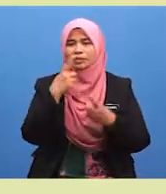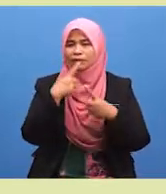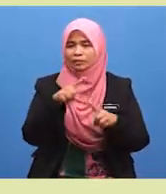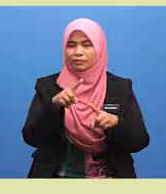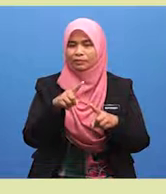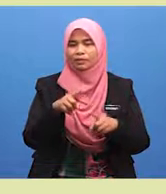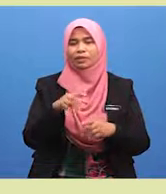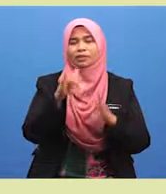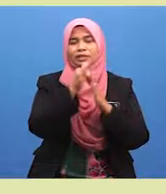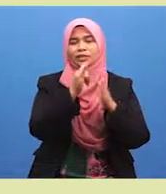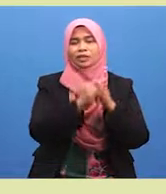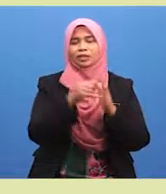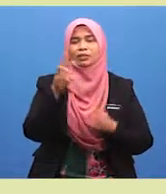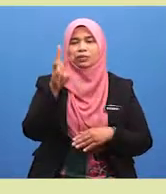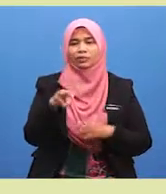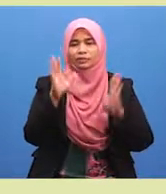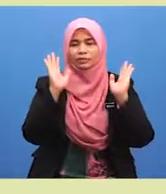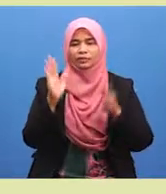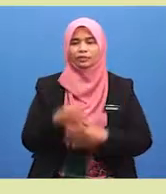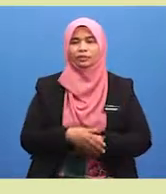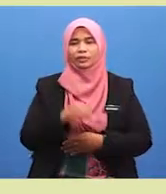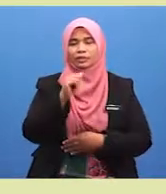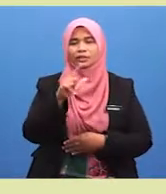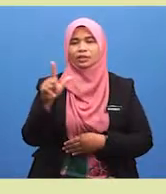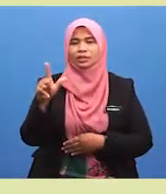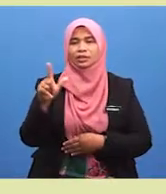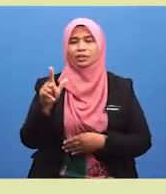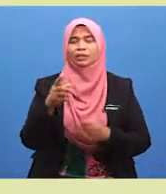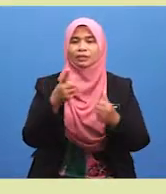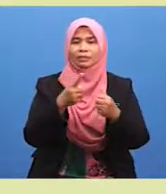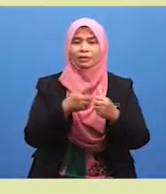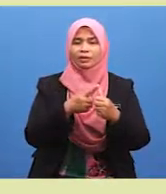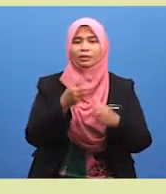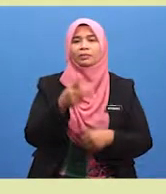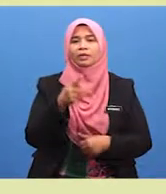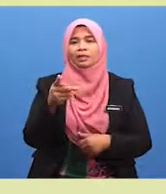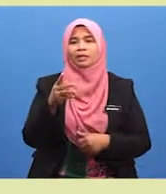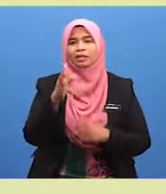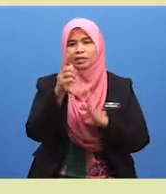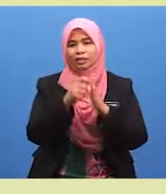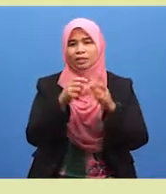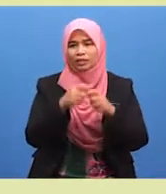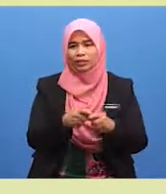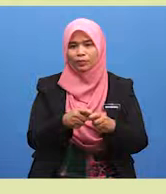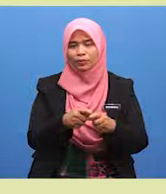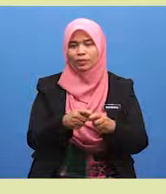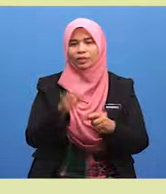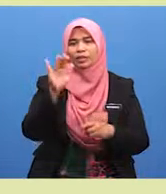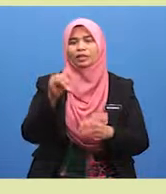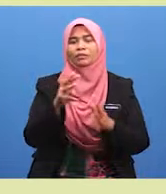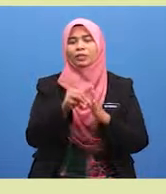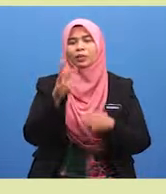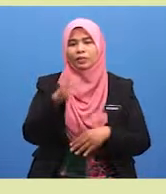dapat menjawab, syarat wajib solat ialah perkara-perkara tertentu